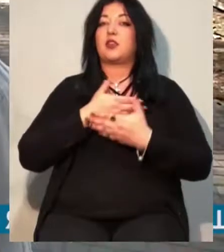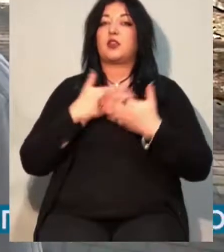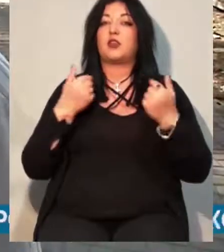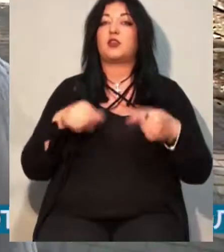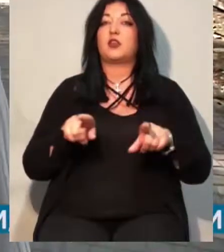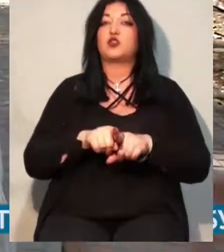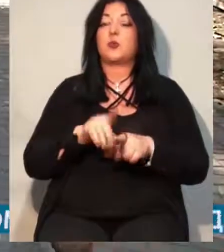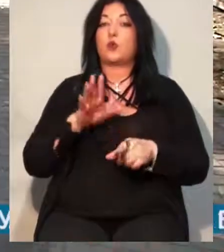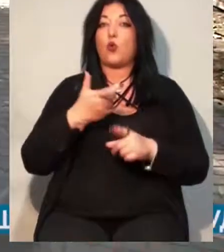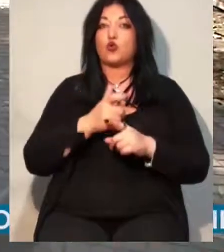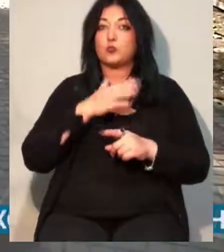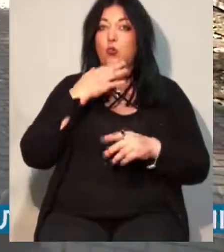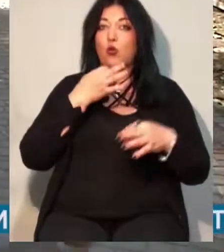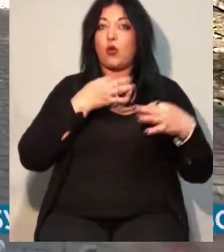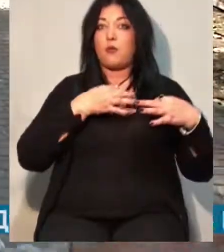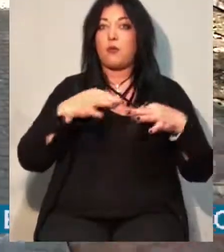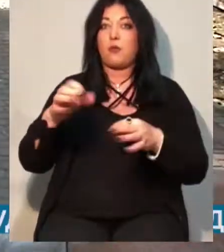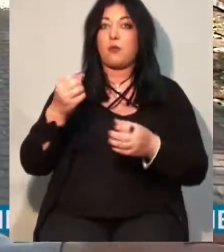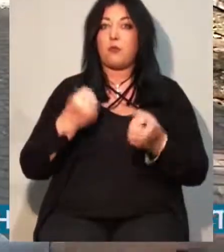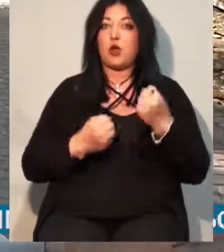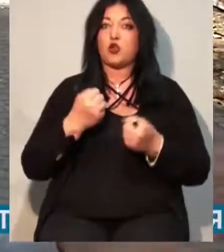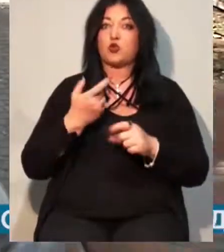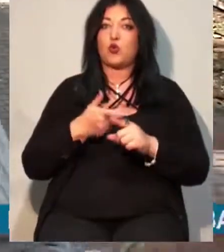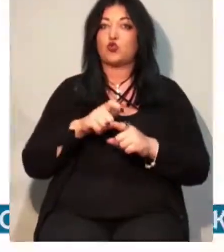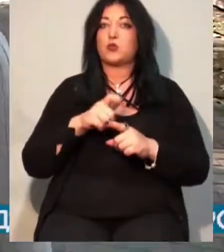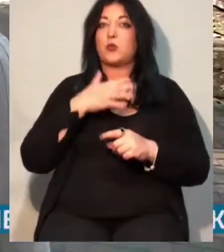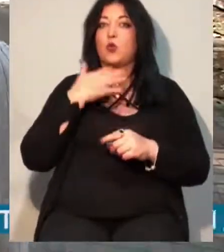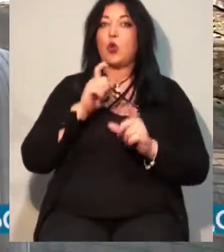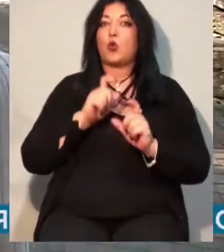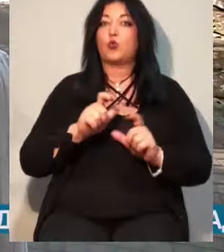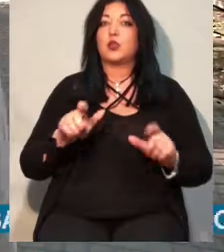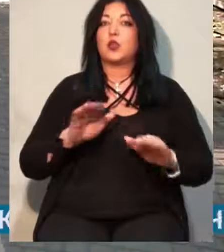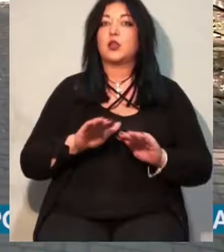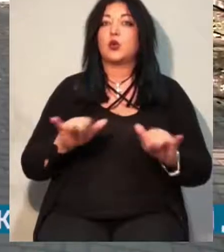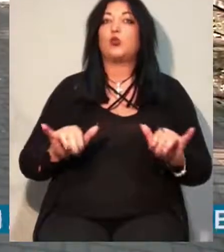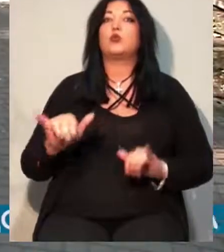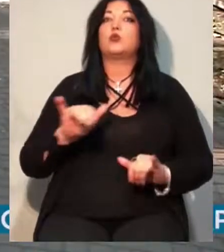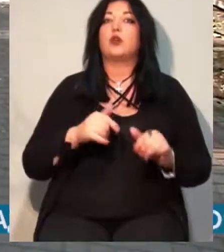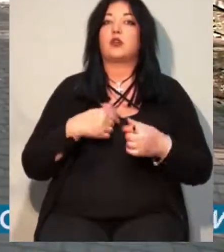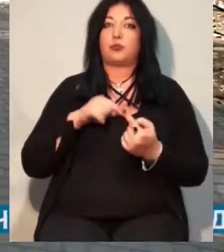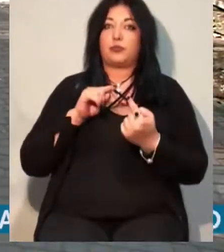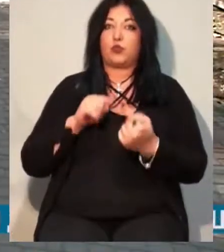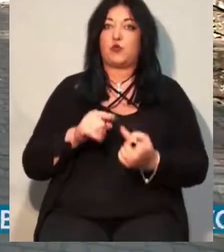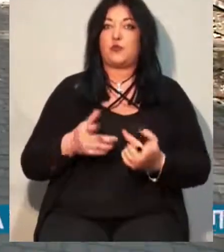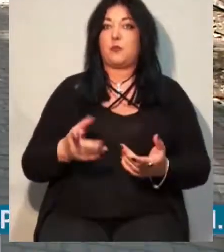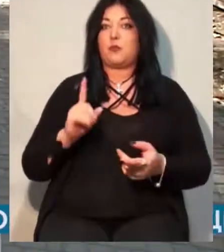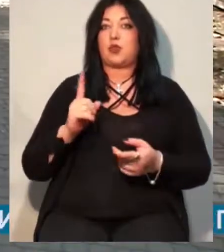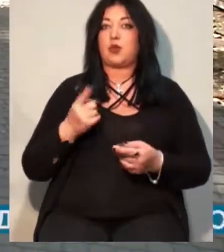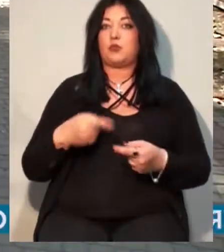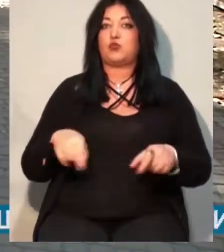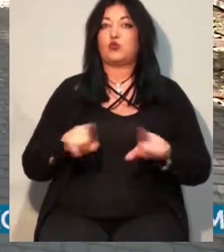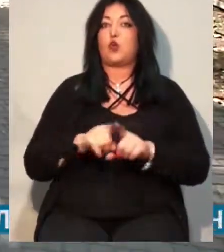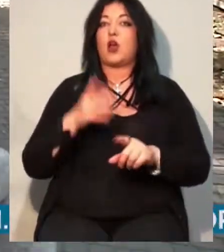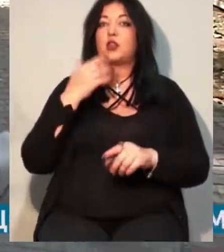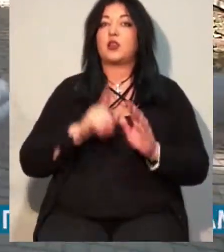багато машин, дуже багато людей, дітей. Я проти, тому що і коли почнеться стрійка,